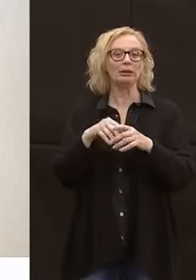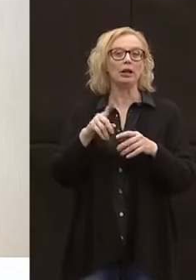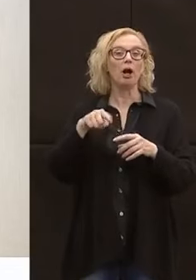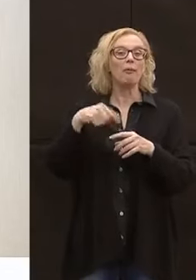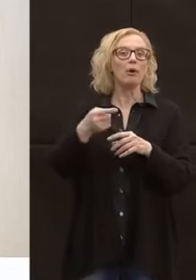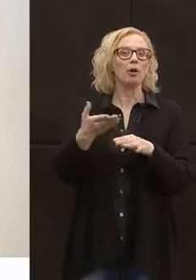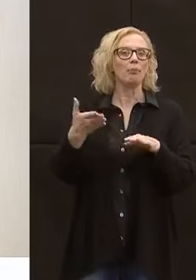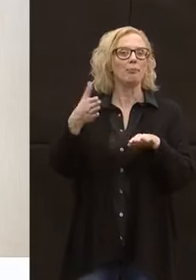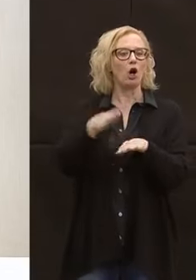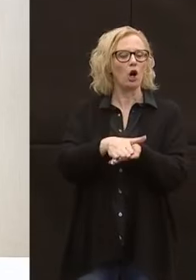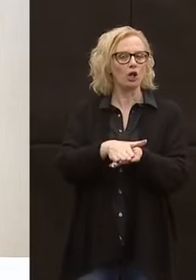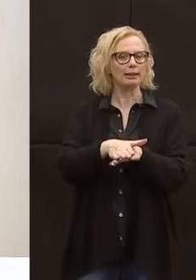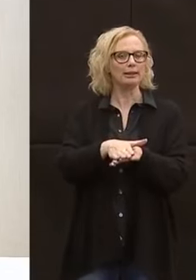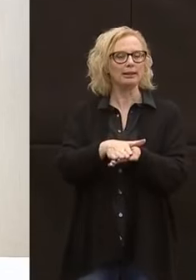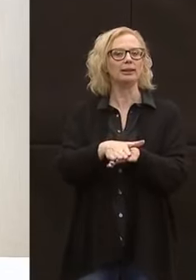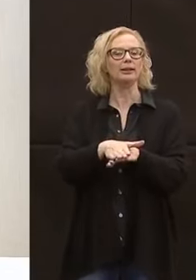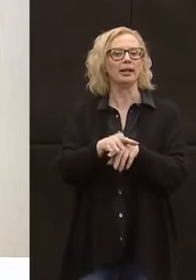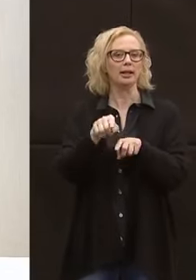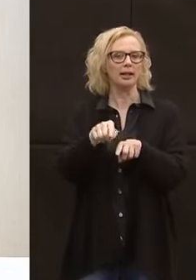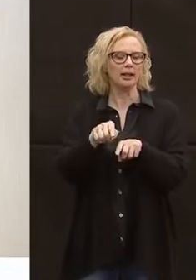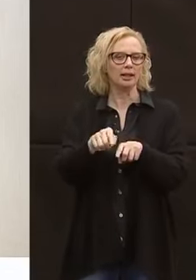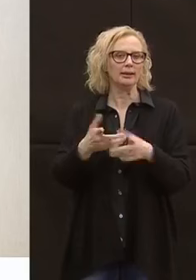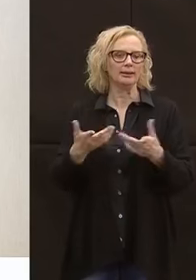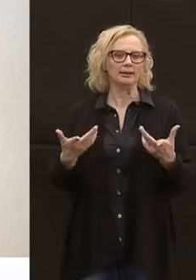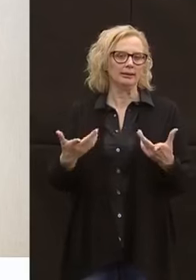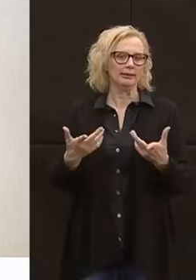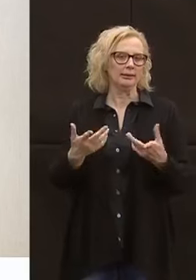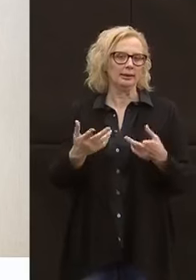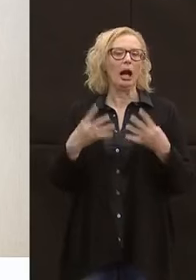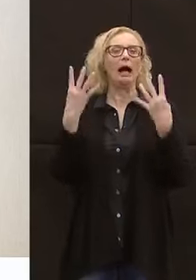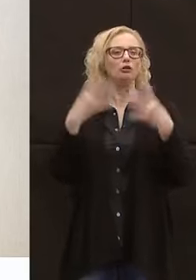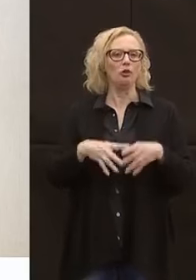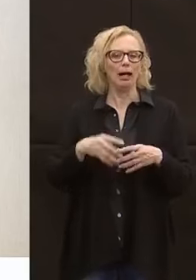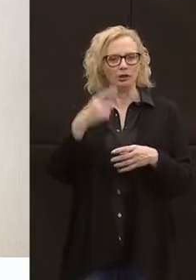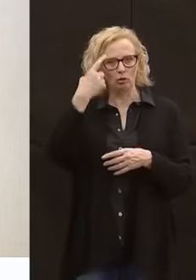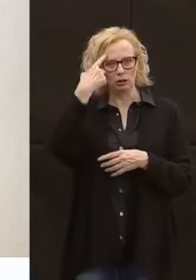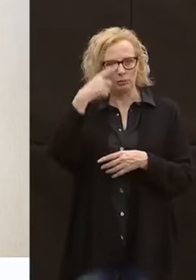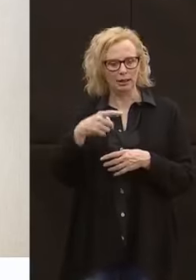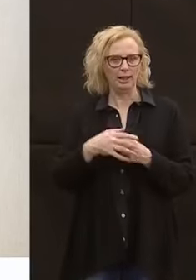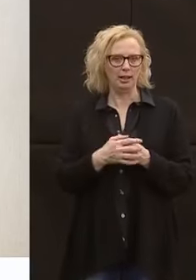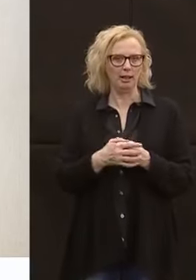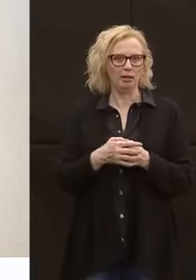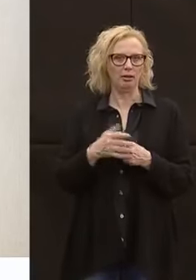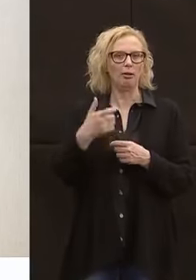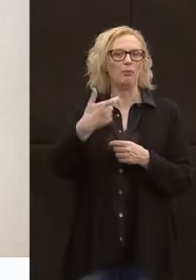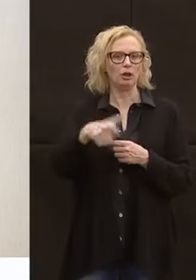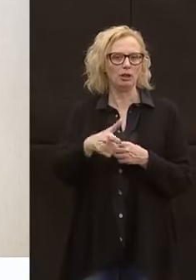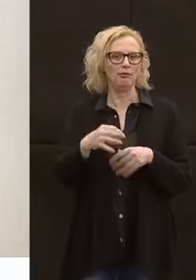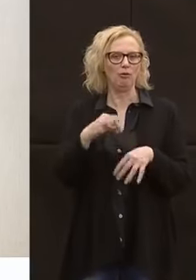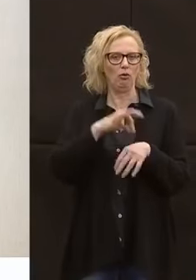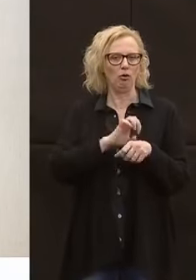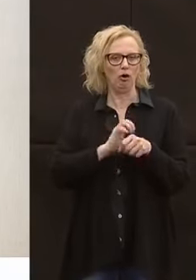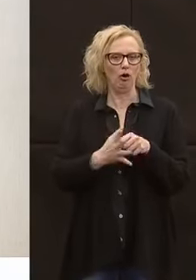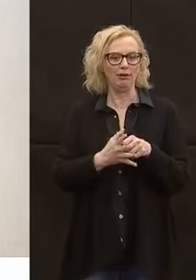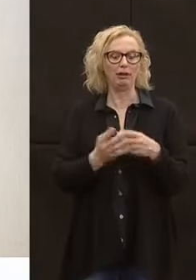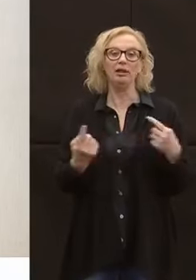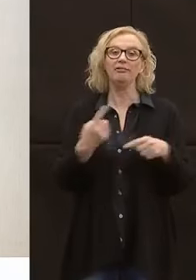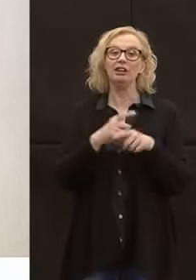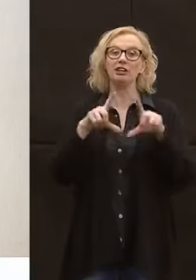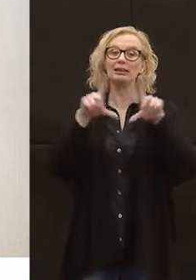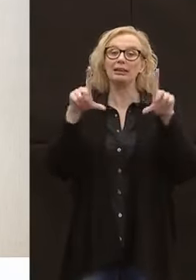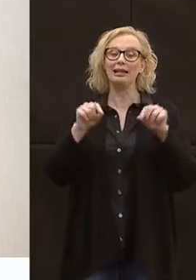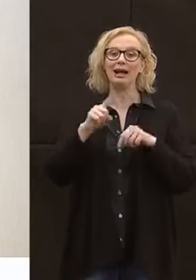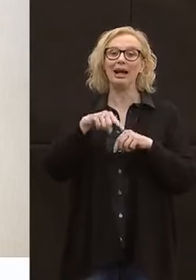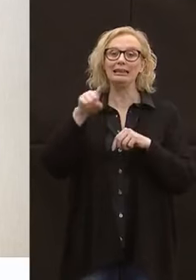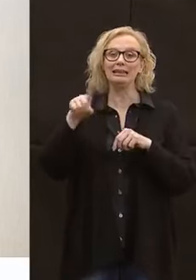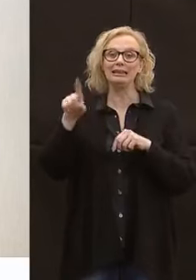decedono evidentemente la riconduzione è sostanzialmente automatica, mentre la comunicazione della scheda Istat è una comunicazione che